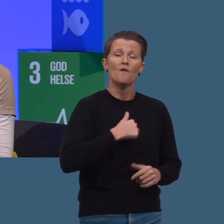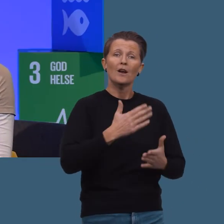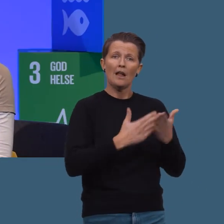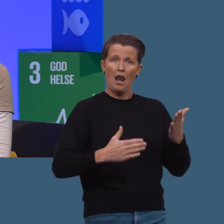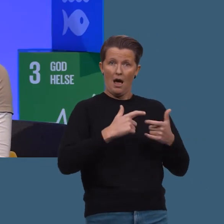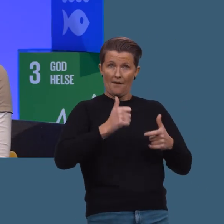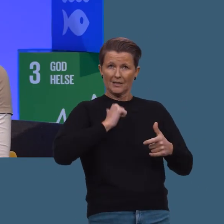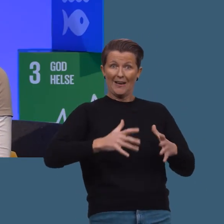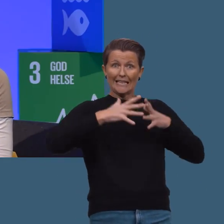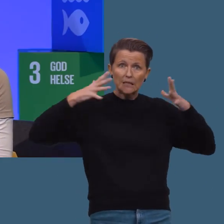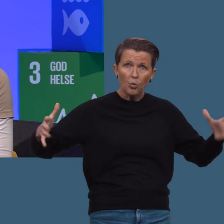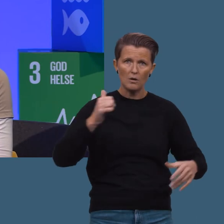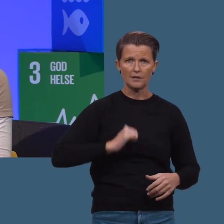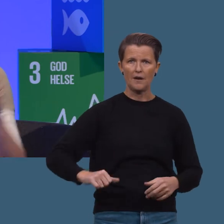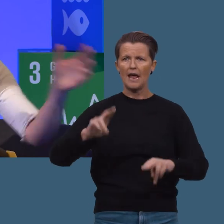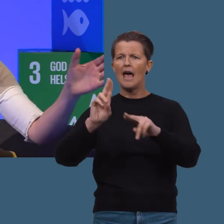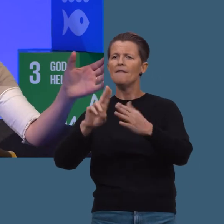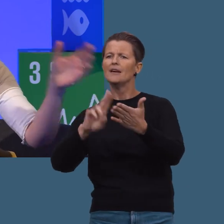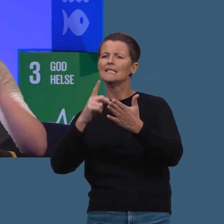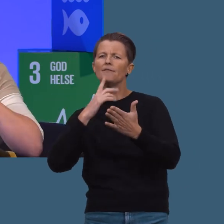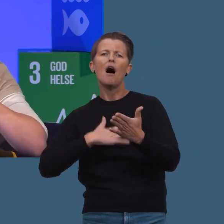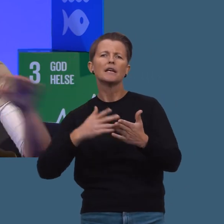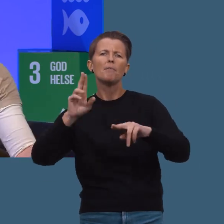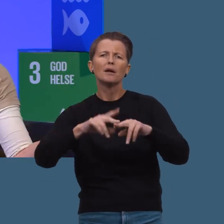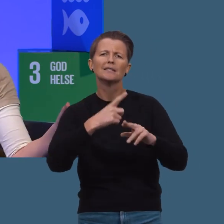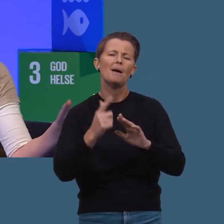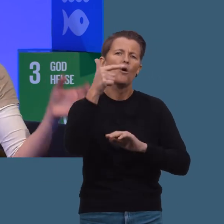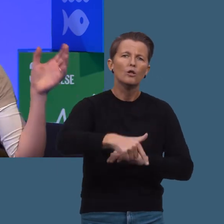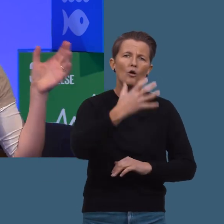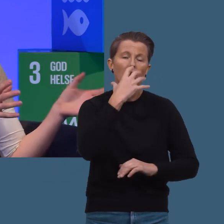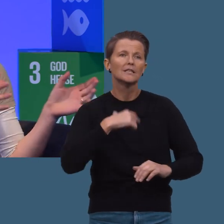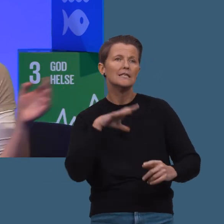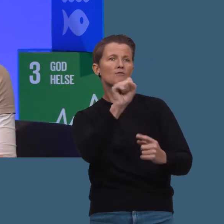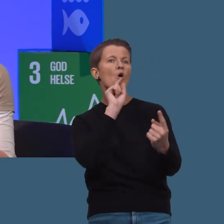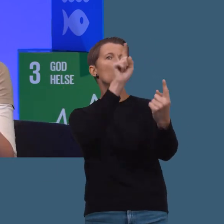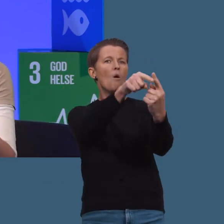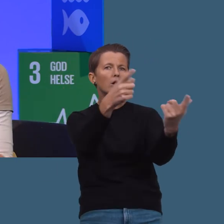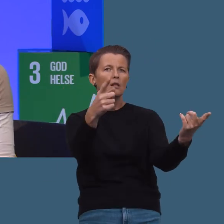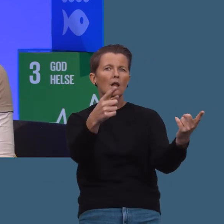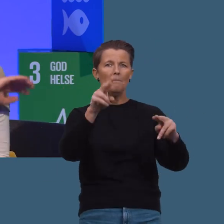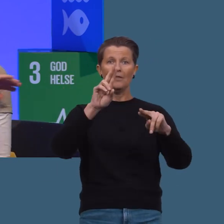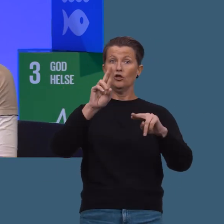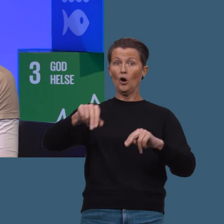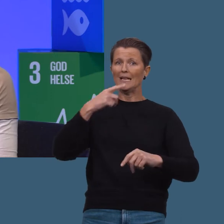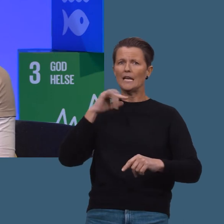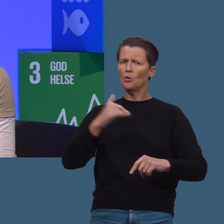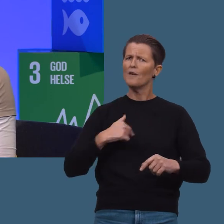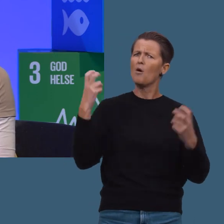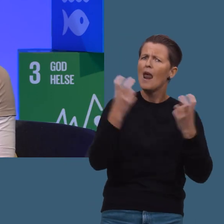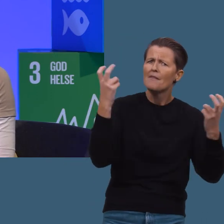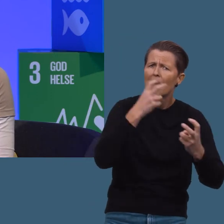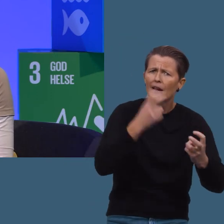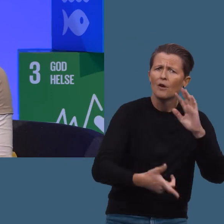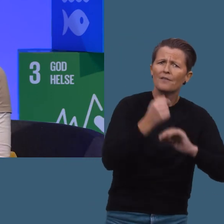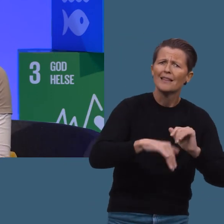ansvaret er kjempestor. FN sier det er ikke plass til mer olje og gass hvis vi skal nå klimamålene. Norge sier, la oss lete overalt